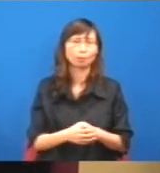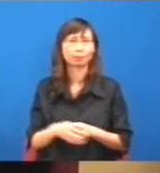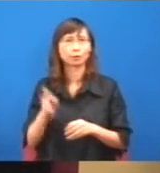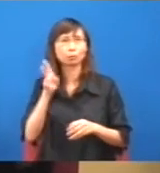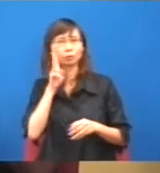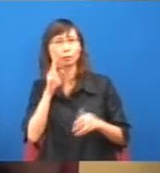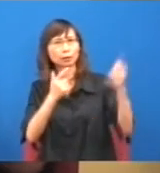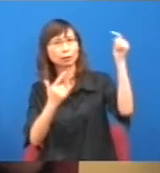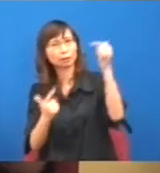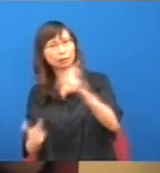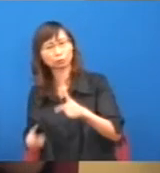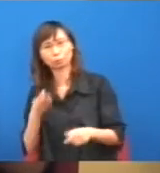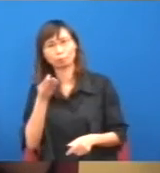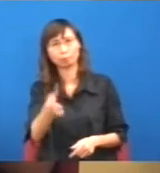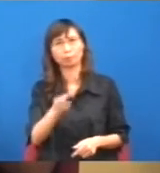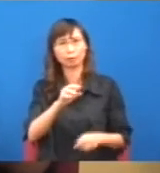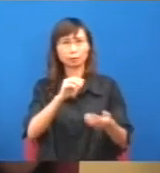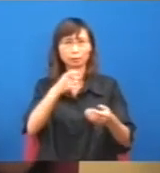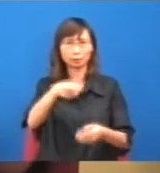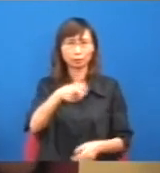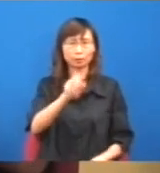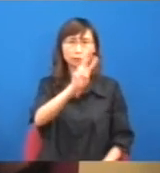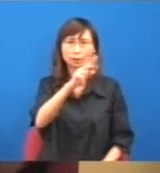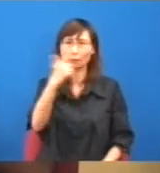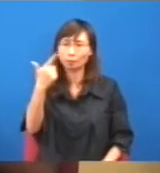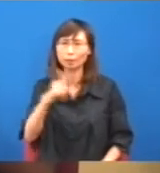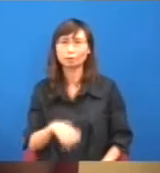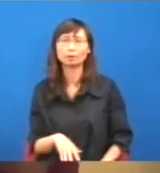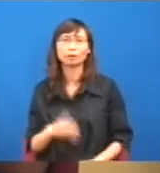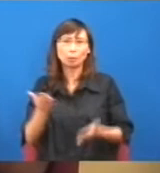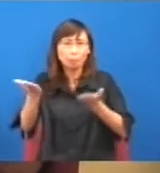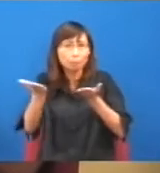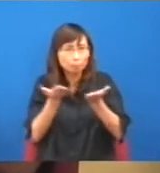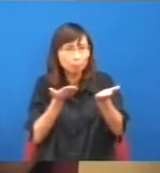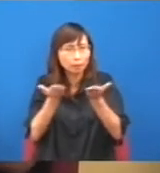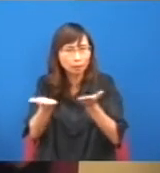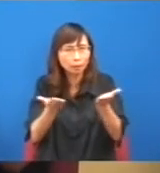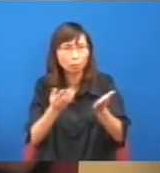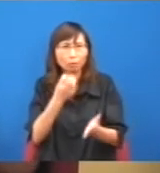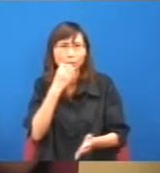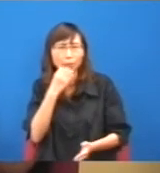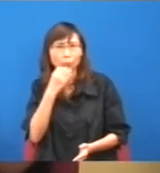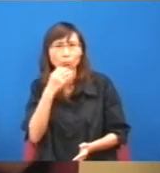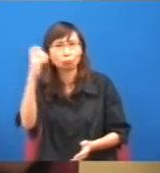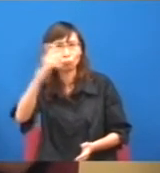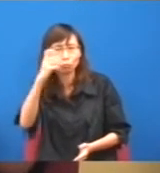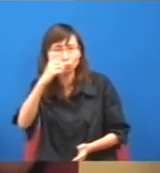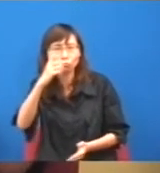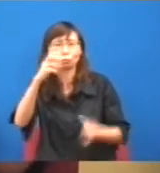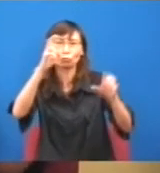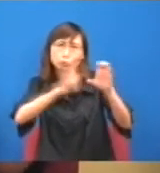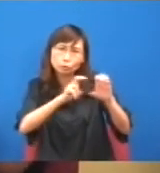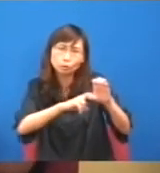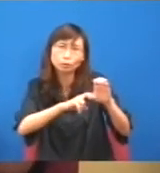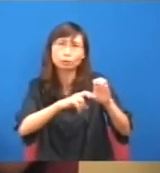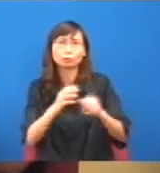仍然都是給28元,相對可能是一些,九龍東、九龍西的舊區,相對沒有這個,這樣的在地問題,可能它